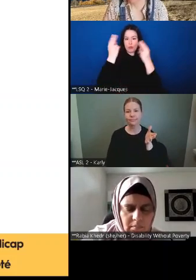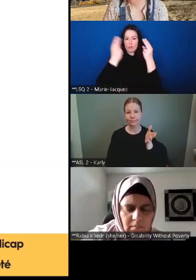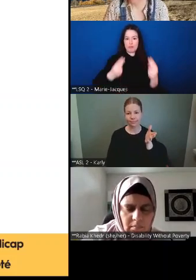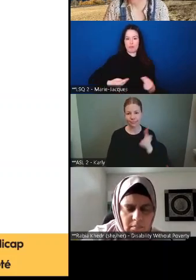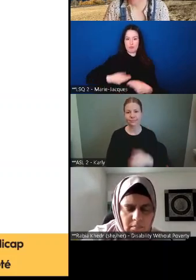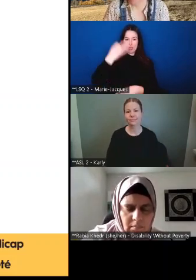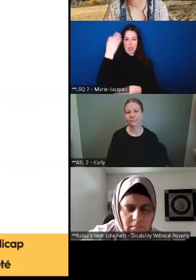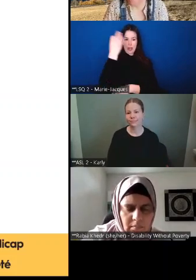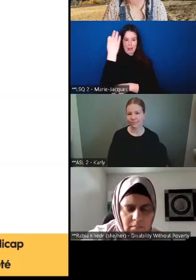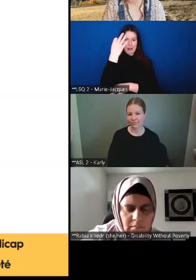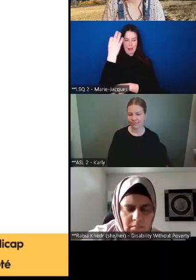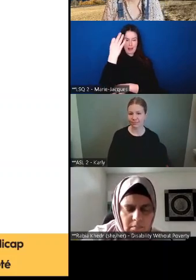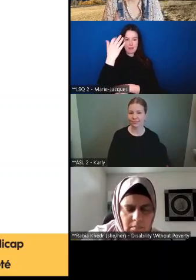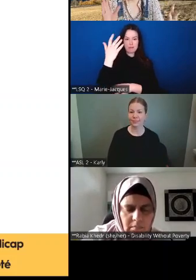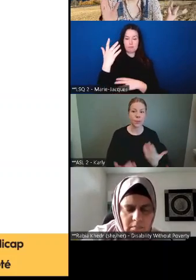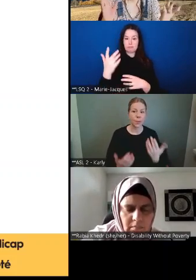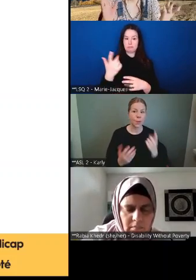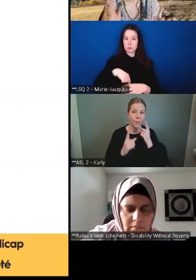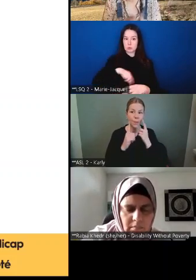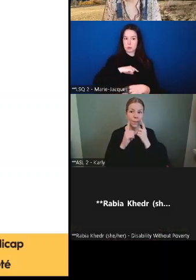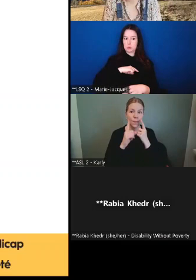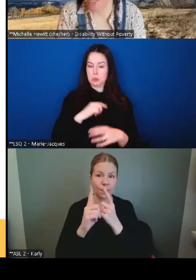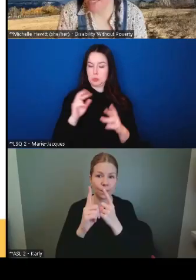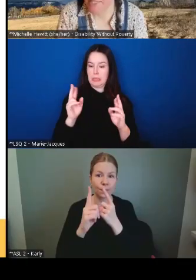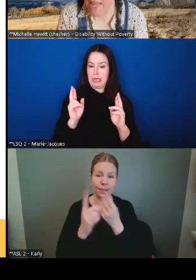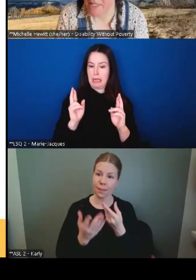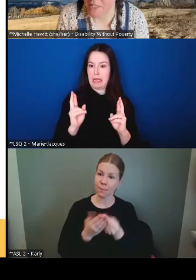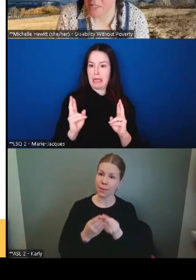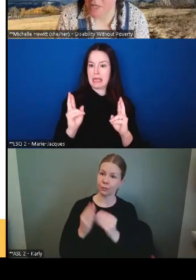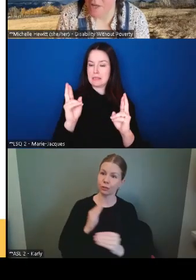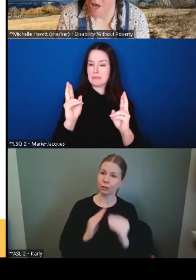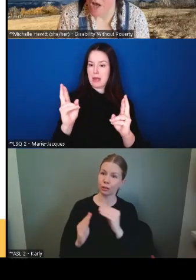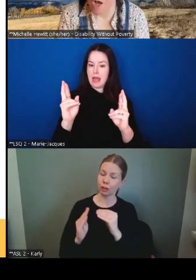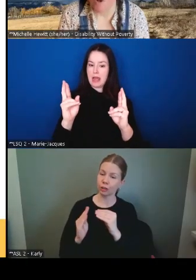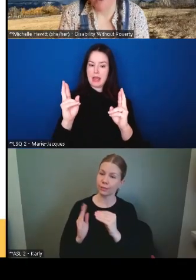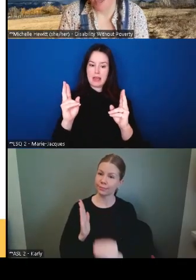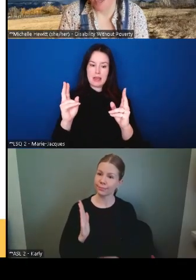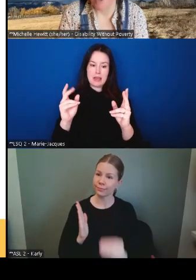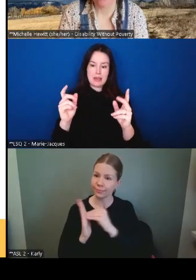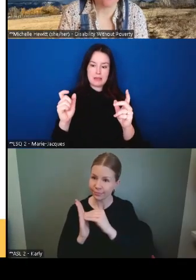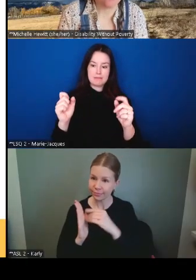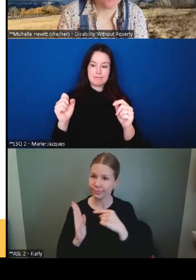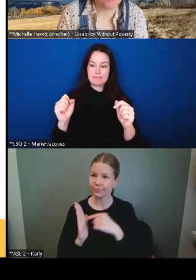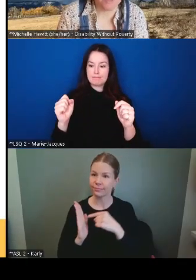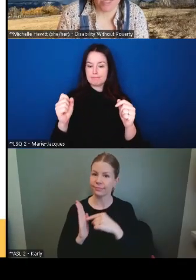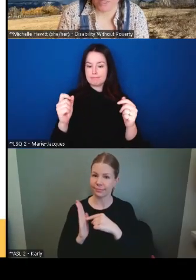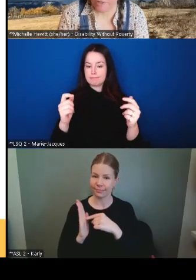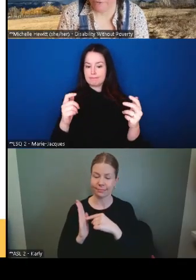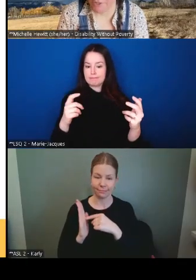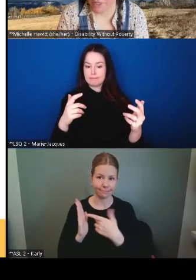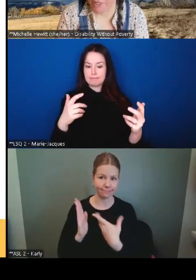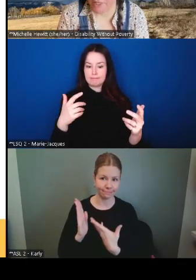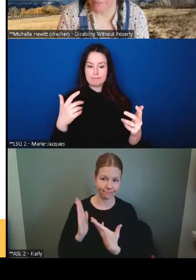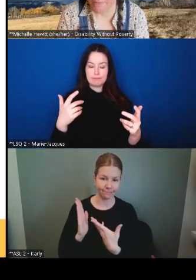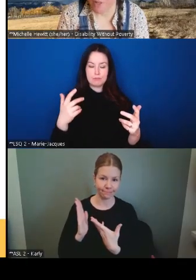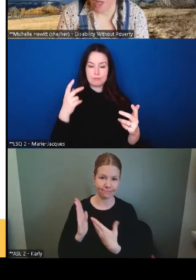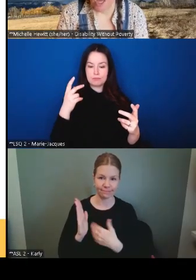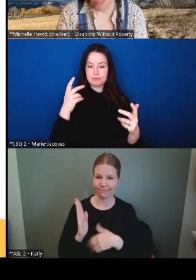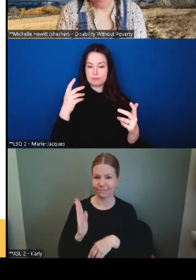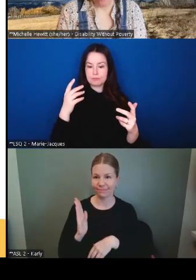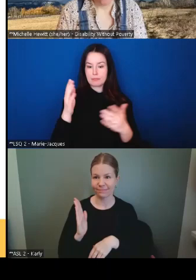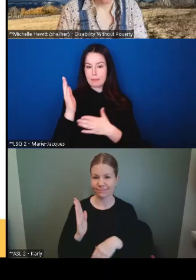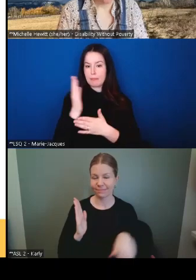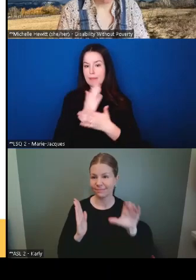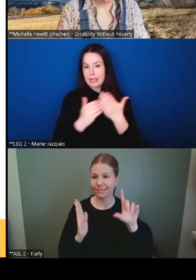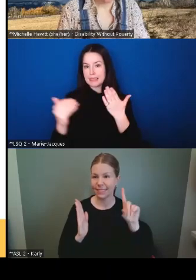Et donc, nous espérons bien que nous allons voir une section pour